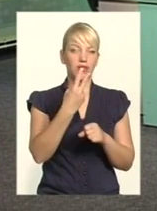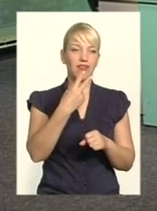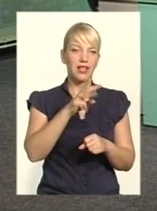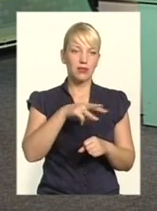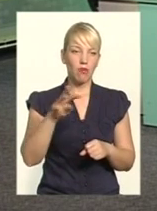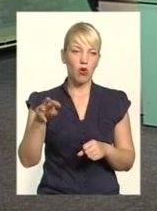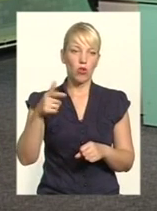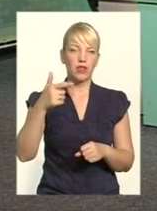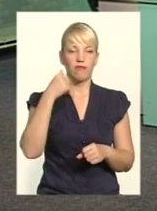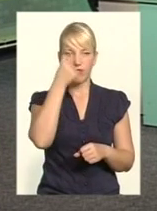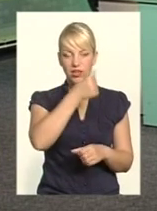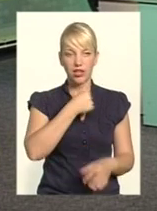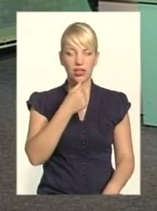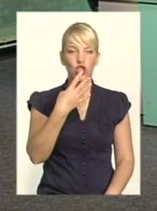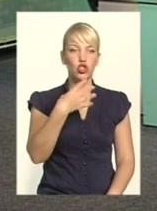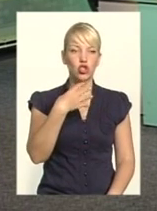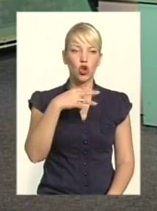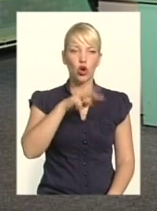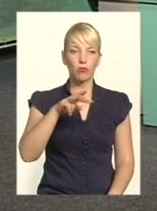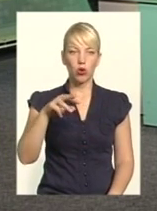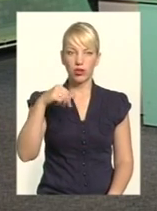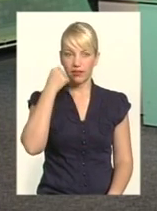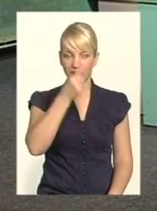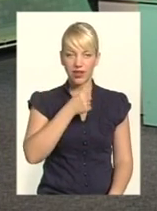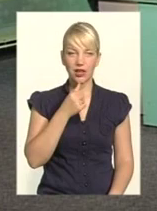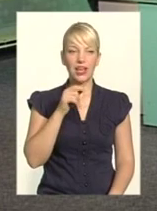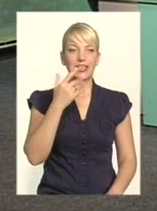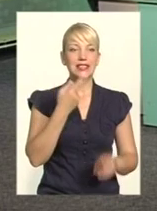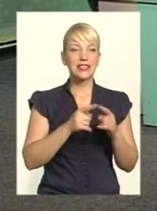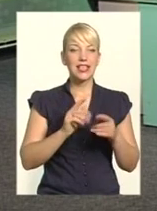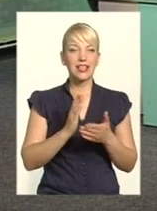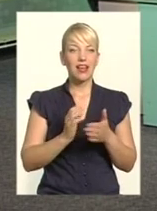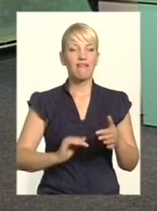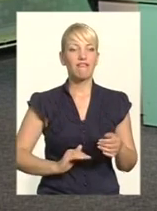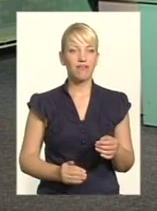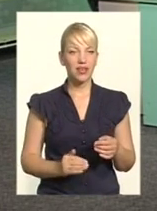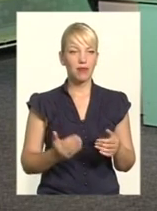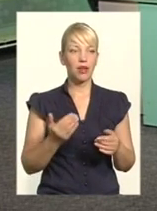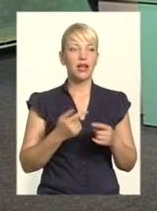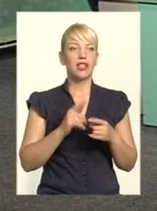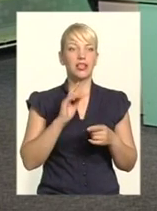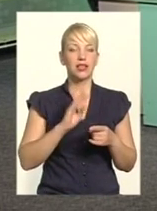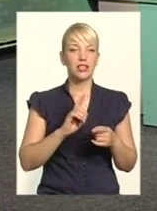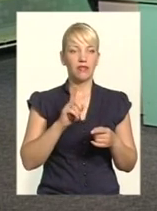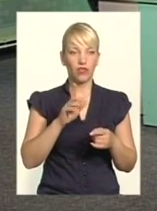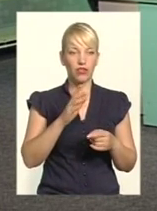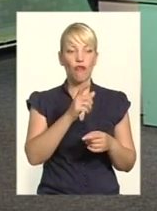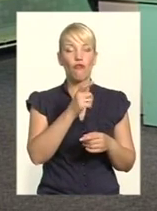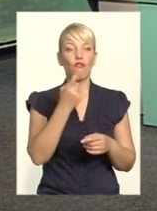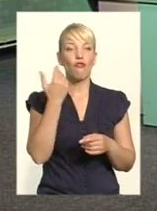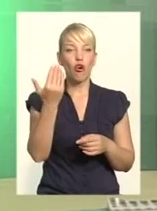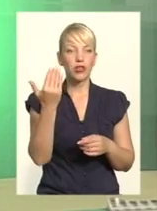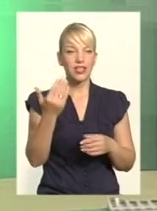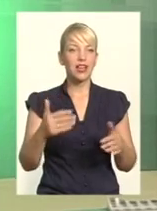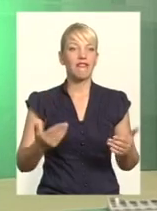на 40 мільйонів в рік. І це є фірма, в якої є, відповідно, засновники. І вони, повірте, при різних владах виживали і ще й